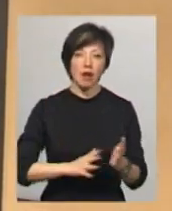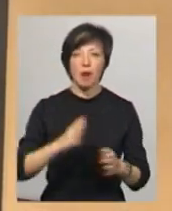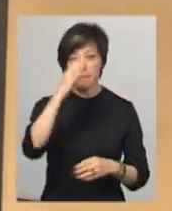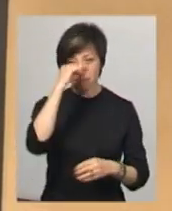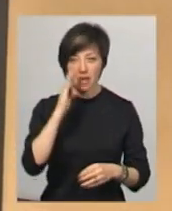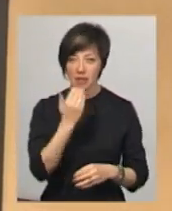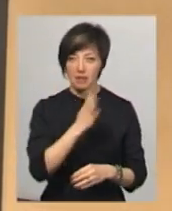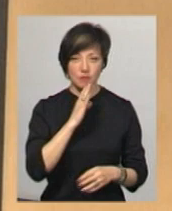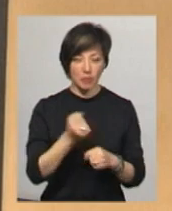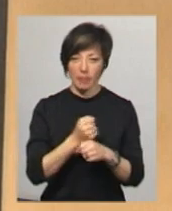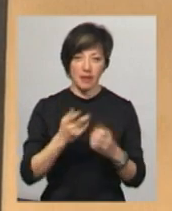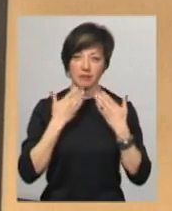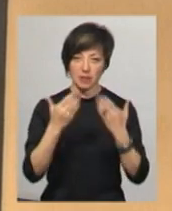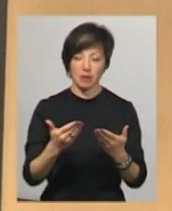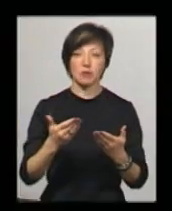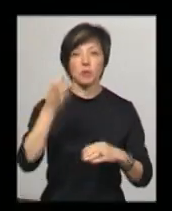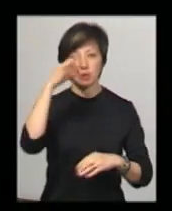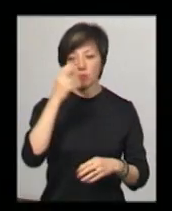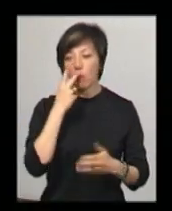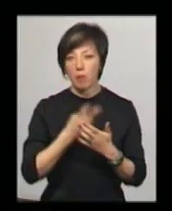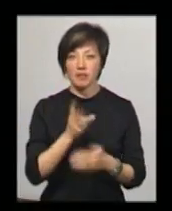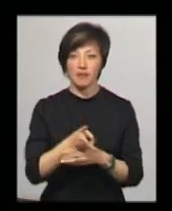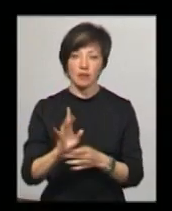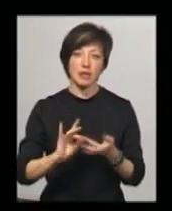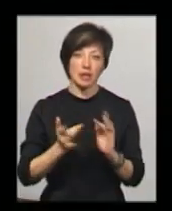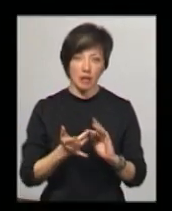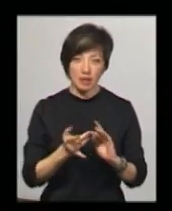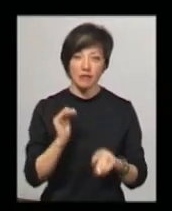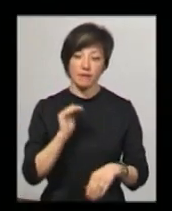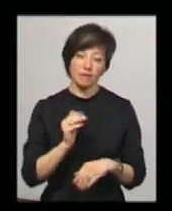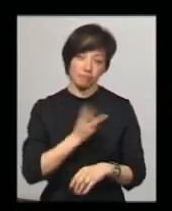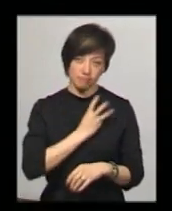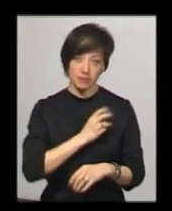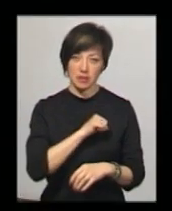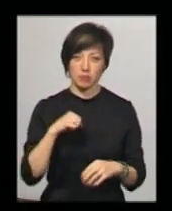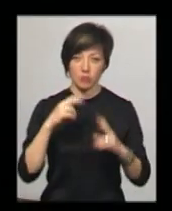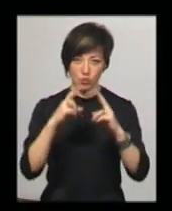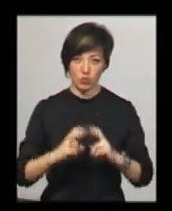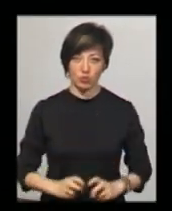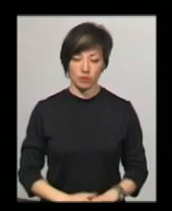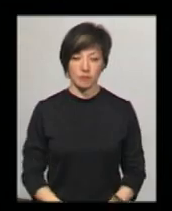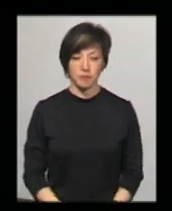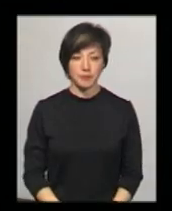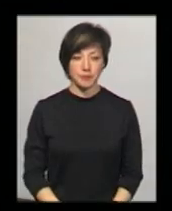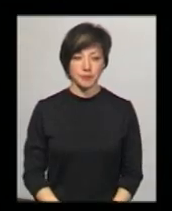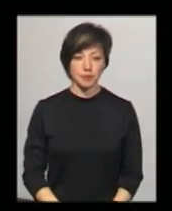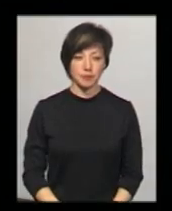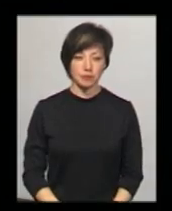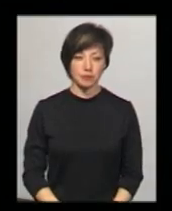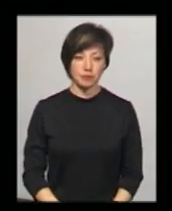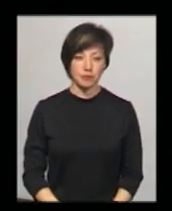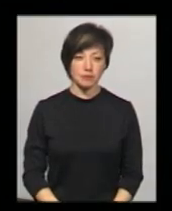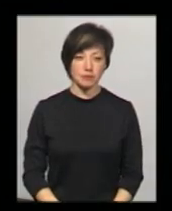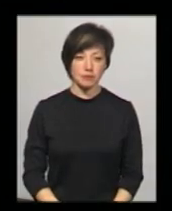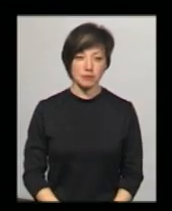дівчини не зверталися. За її словами, поліцейські побачили відео в інтернеті та виявили ініціативу в розслідуванні. Світлана Поробок, Віктор Кривий, новини,